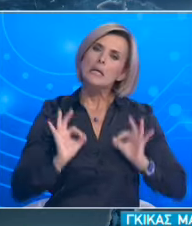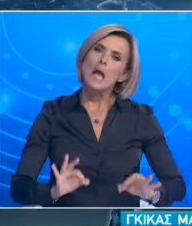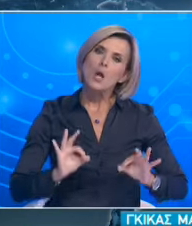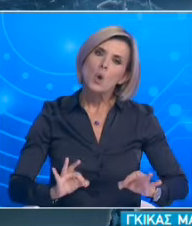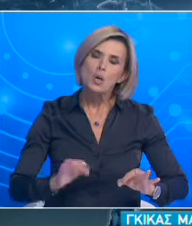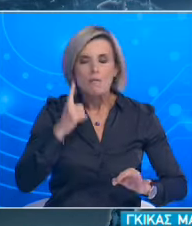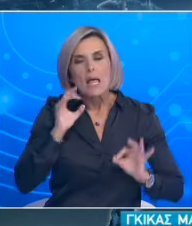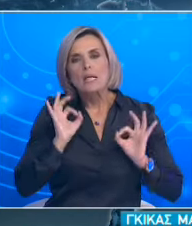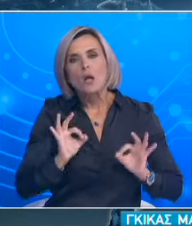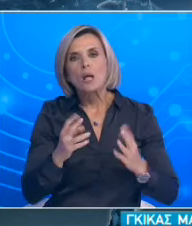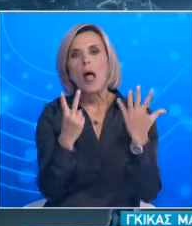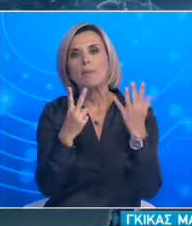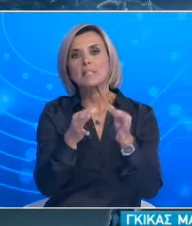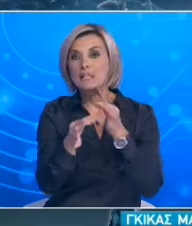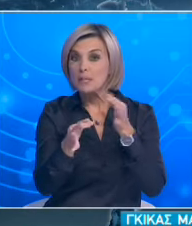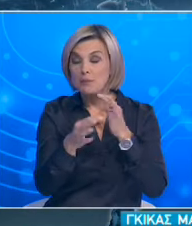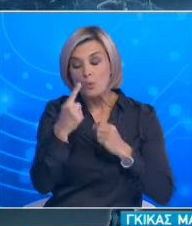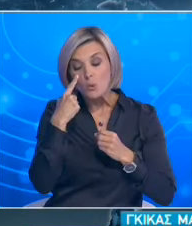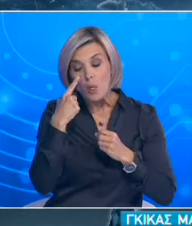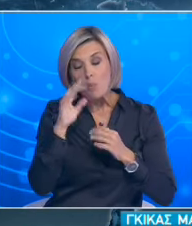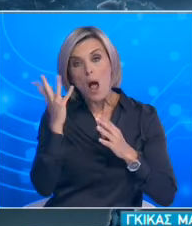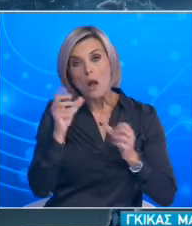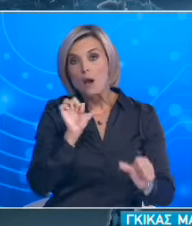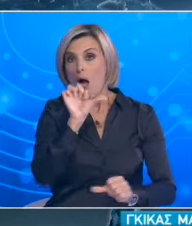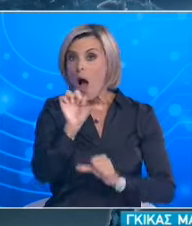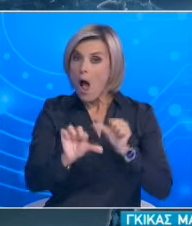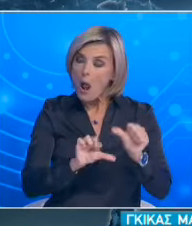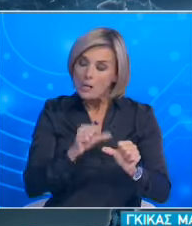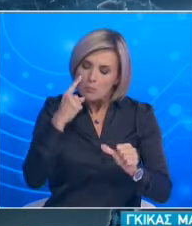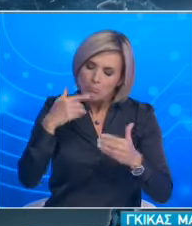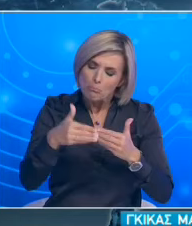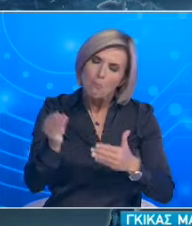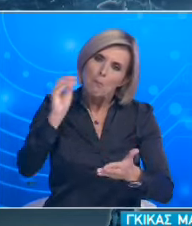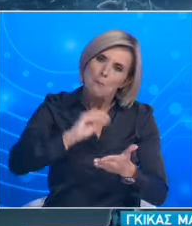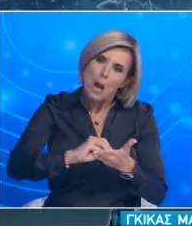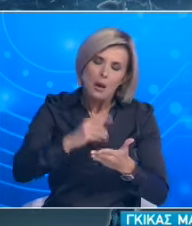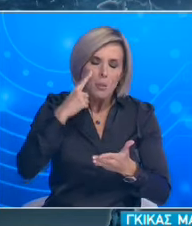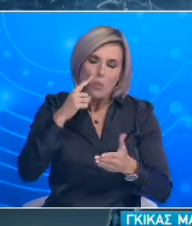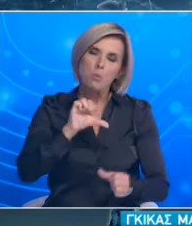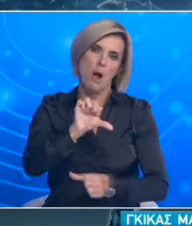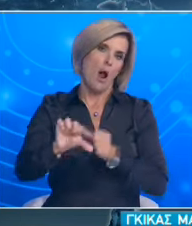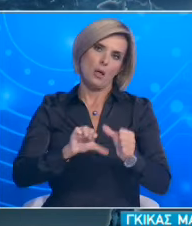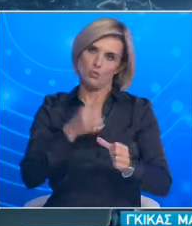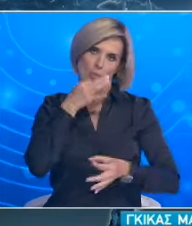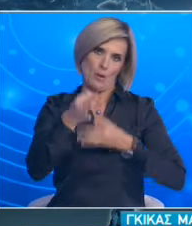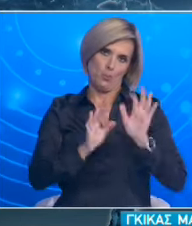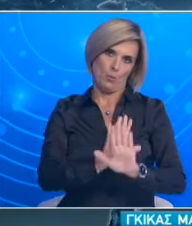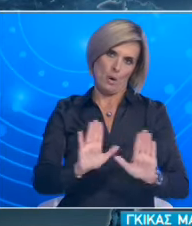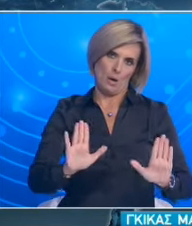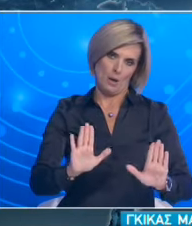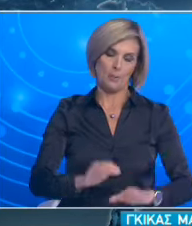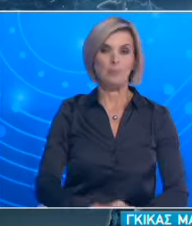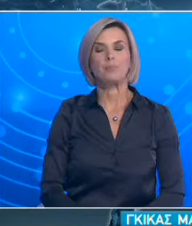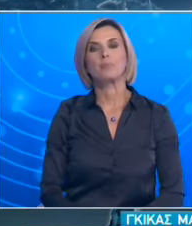Εάν και εφόσον αλλάξουν τα επιδημιολογικά δεδομένα, τα παρατηρούμε και θα υπάρχουν ανάλογες